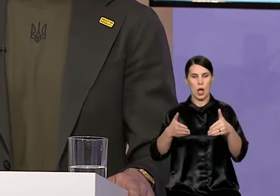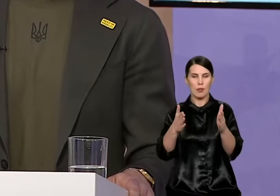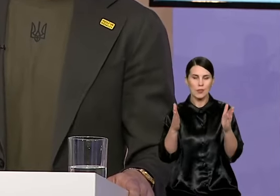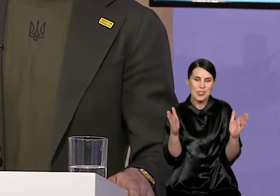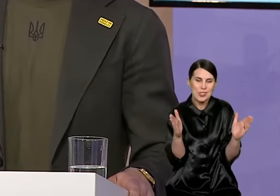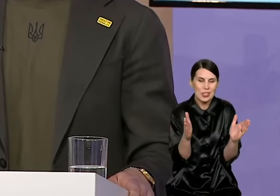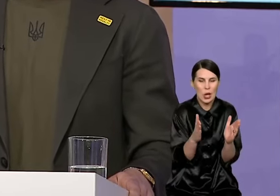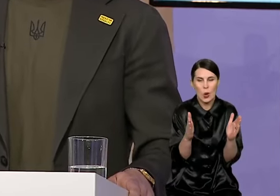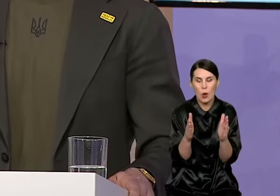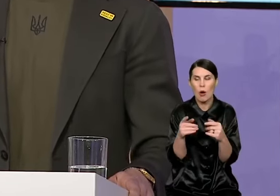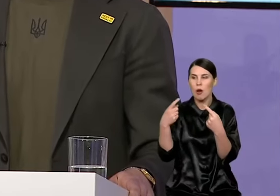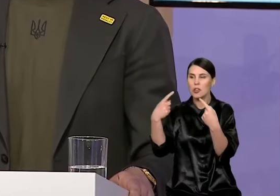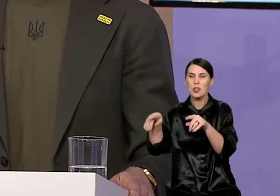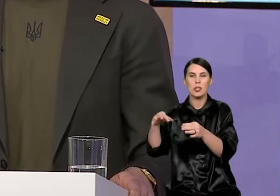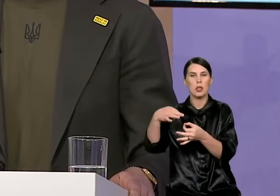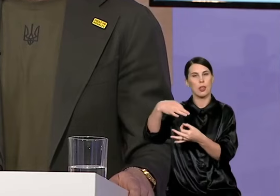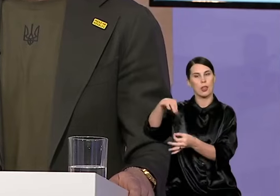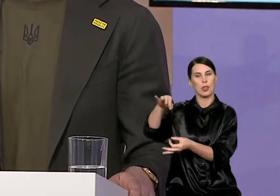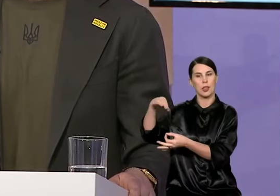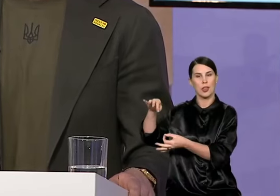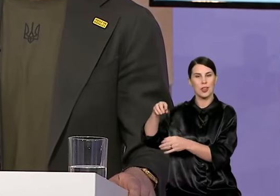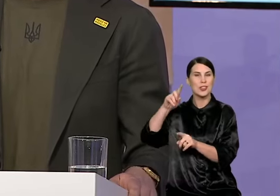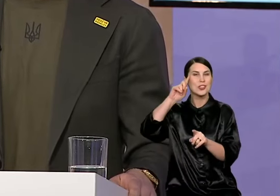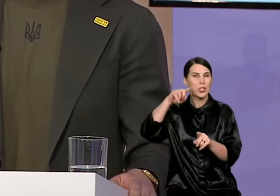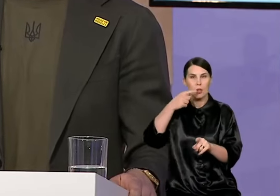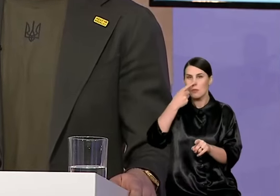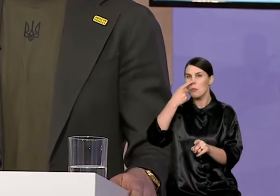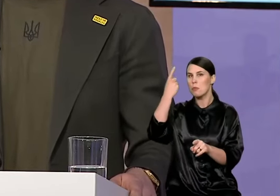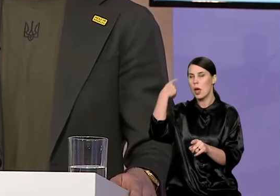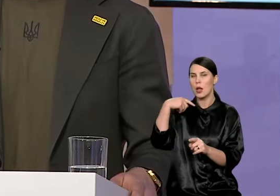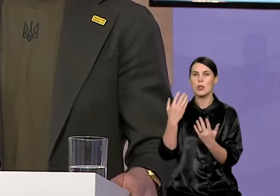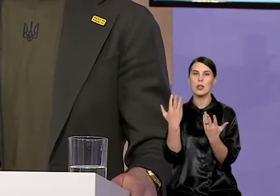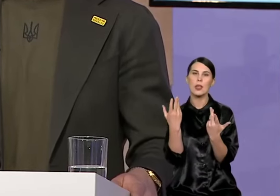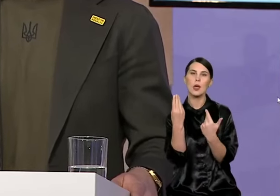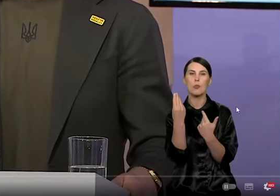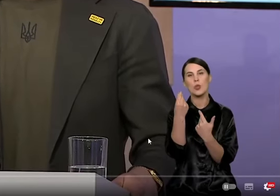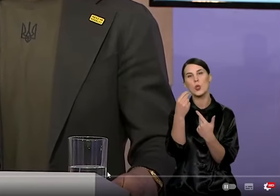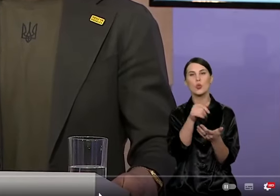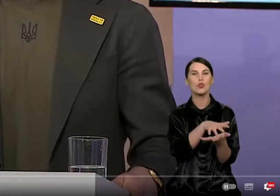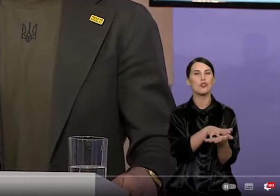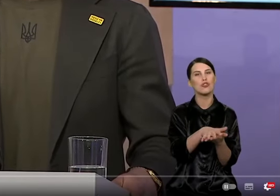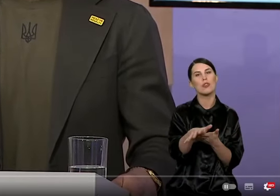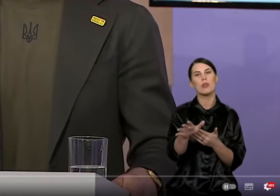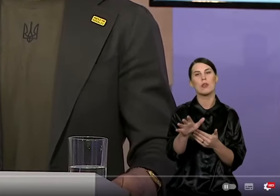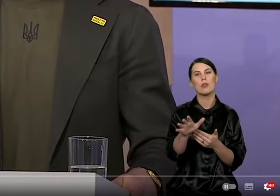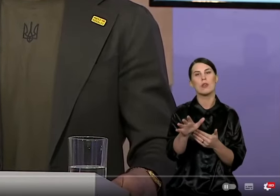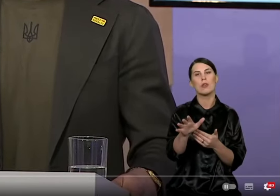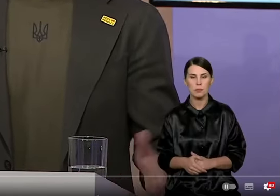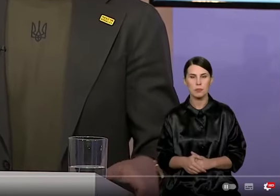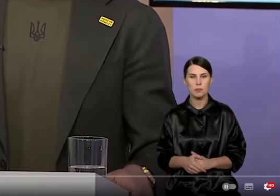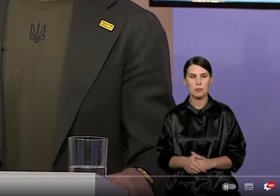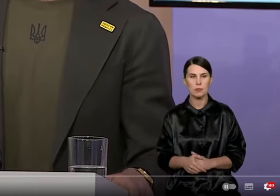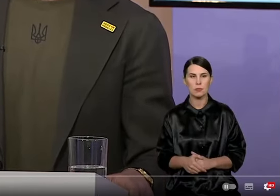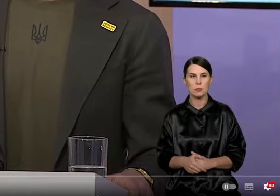kitos miesto gatvės. Norėčiau jų paklausti, ar žinote, kiek praeitais metais buvo išleista išvykščiai to, tvarkant miesto gatvės.